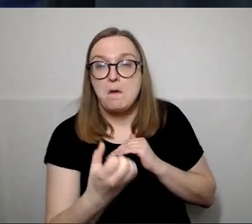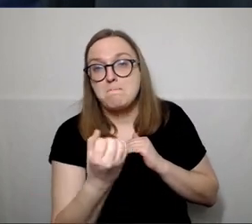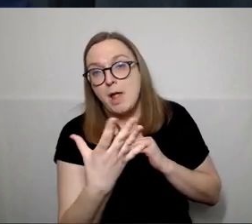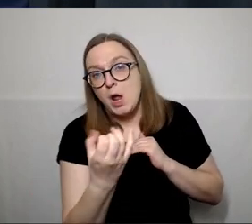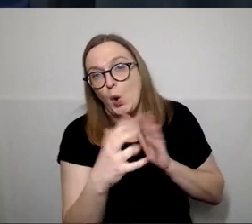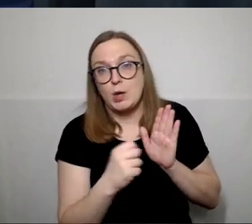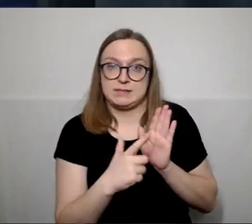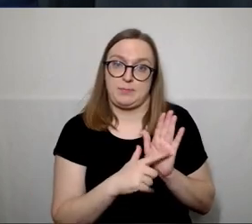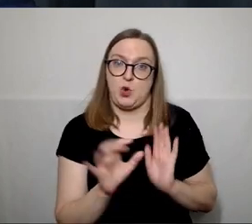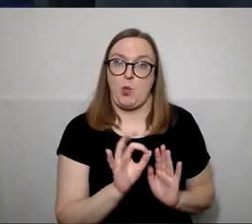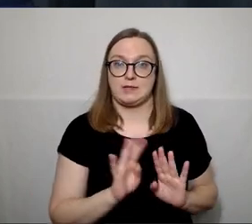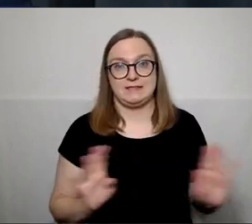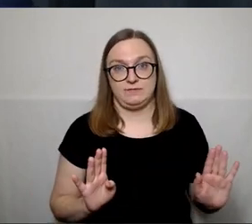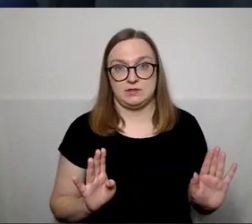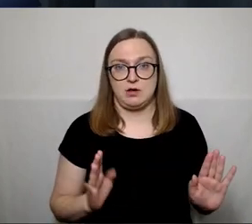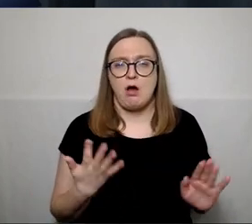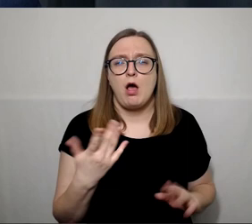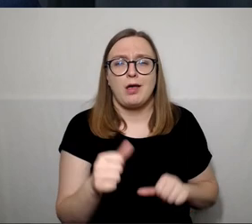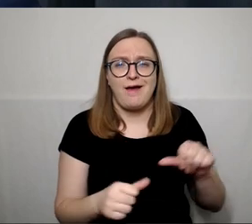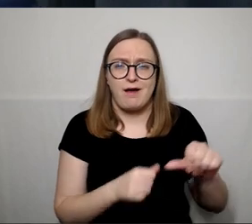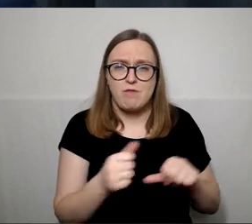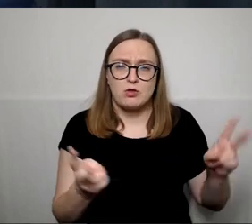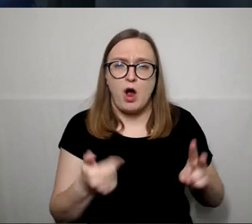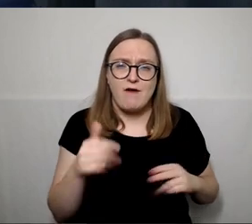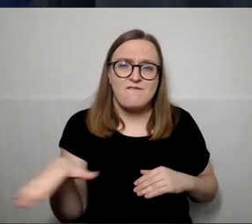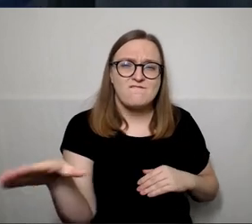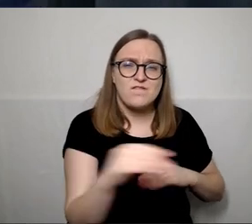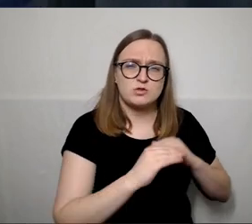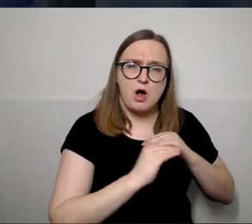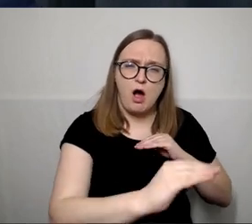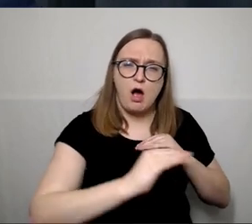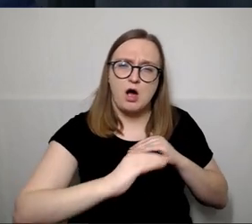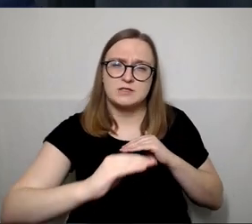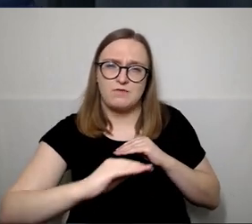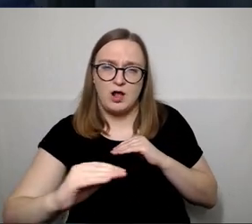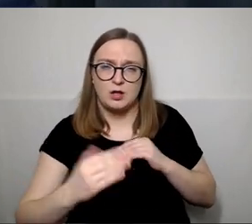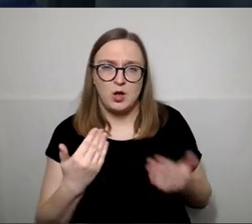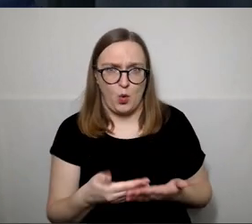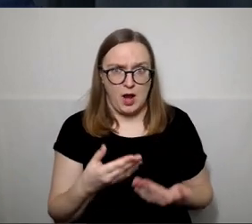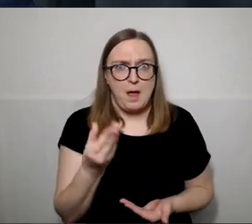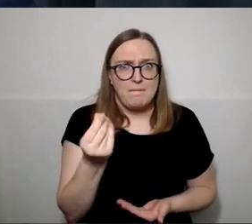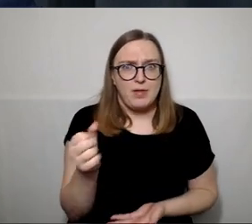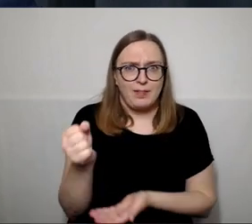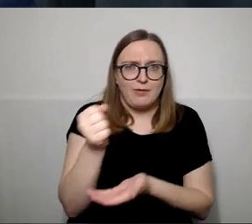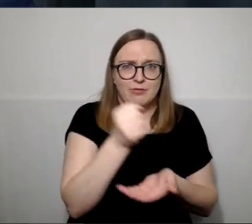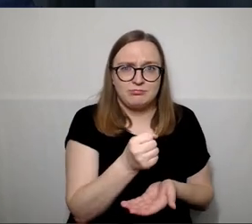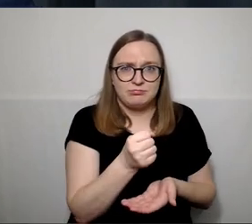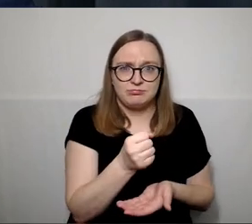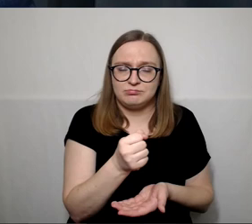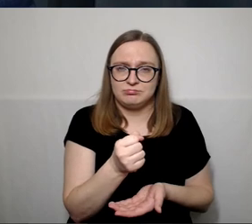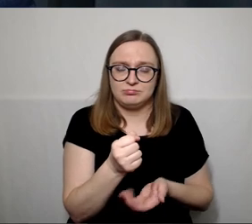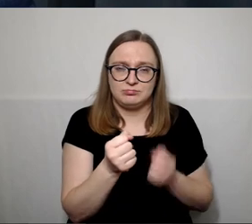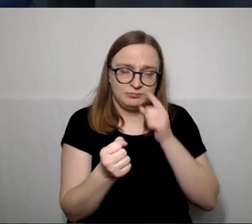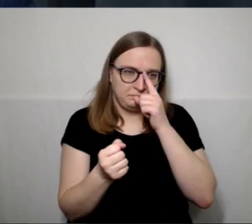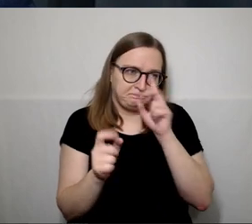Tai kiek metų reikės, kad išasfaltuoti visus kelius, kai lėšo šitam dalyko įgaunama praktiškai